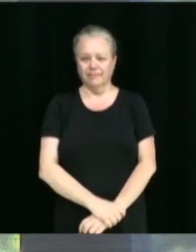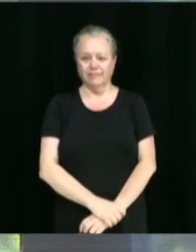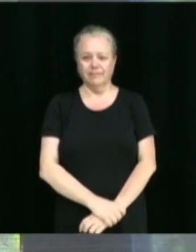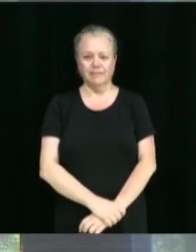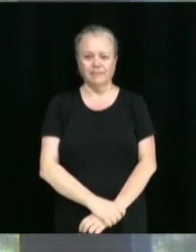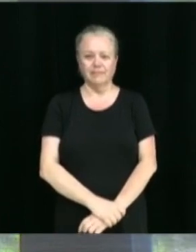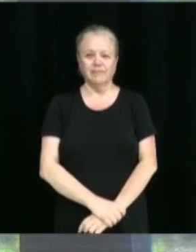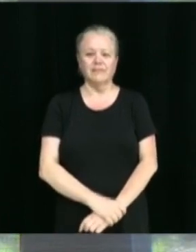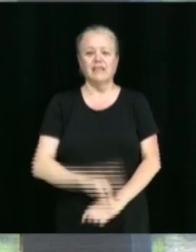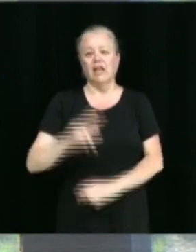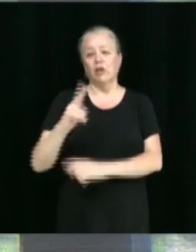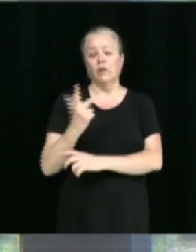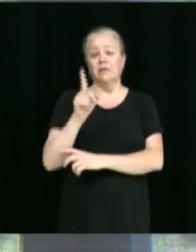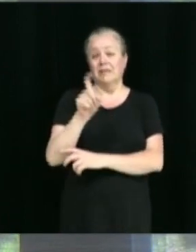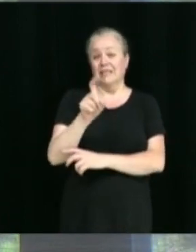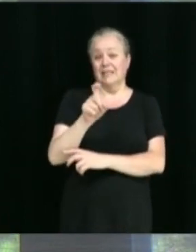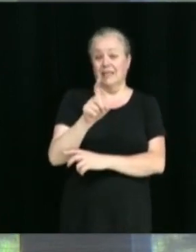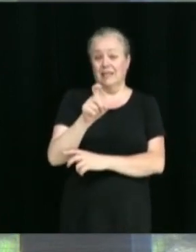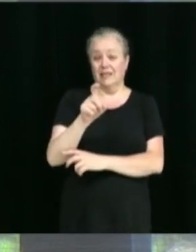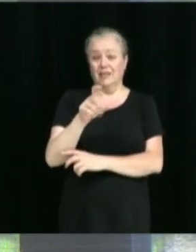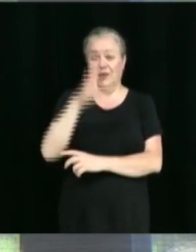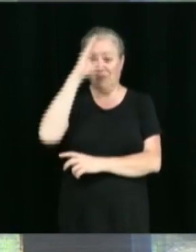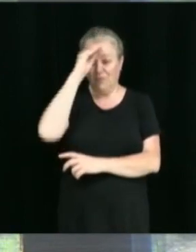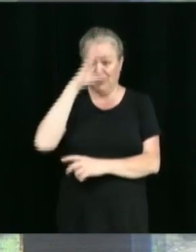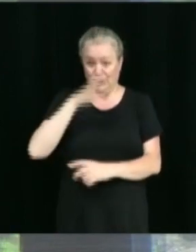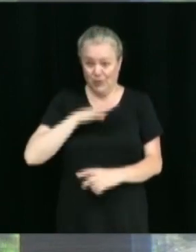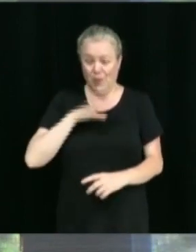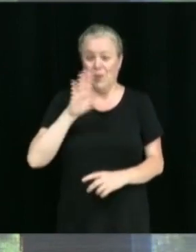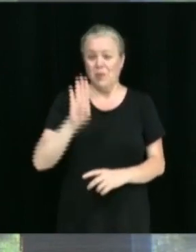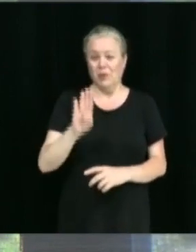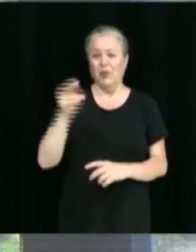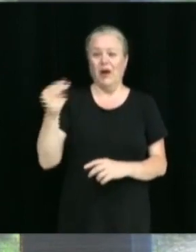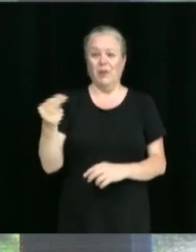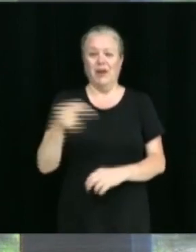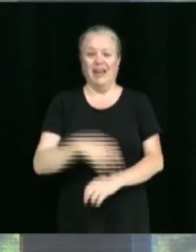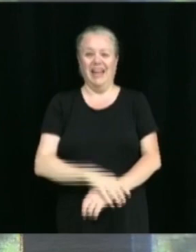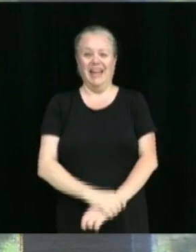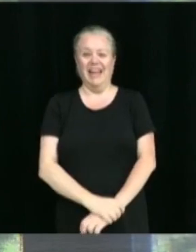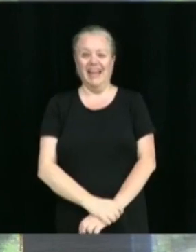Une troisième question. M. Benoît Houlle.